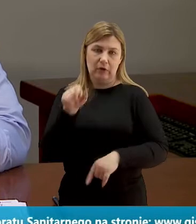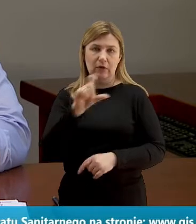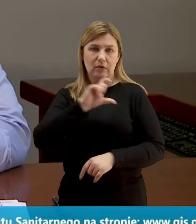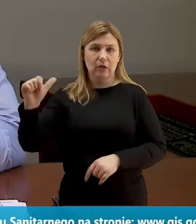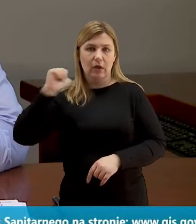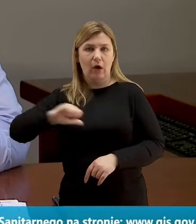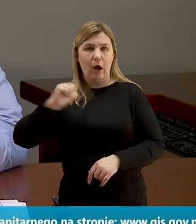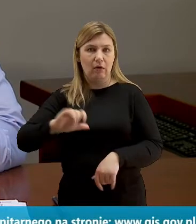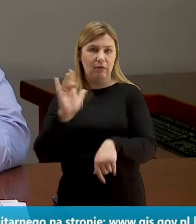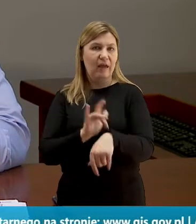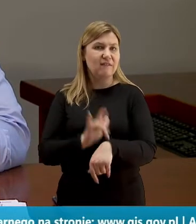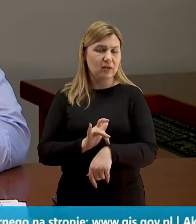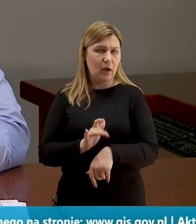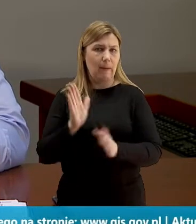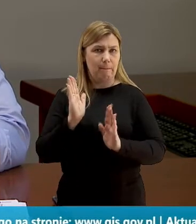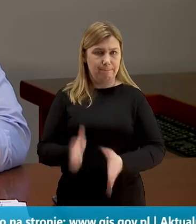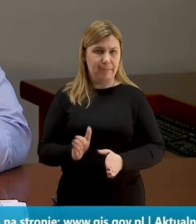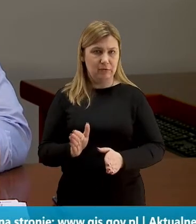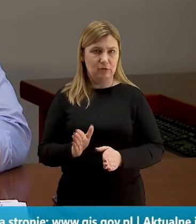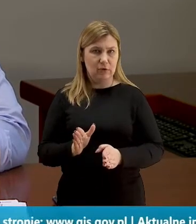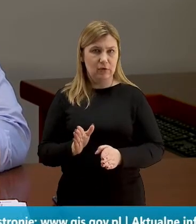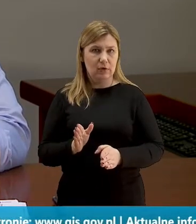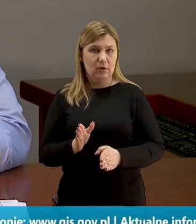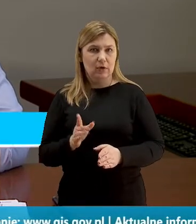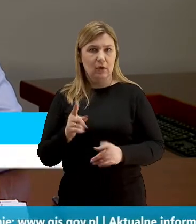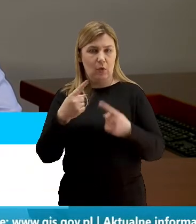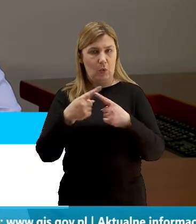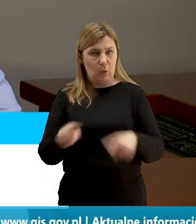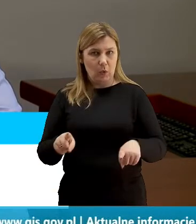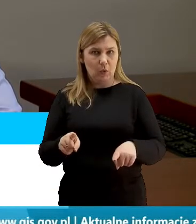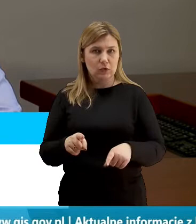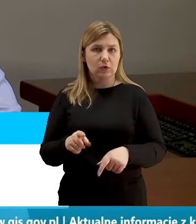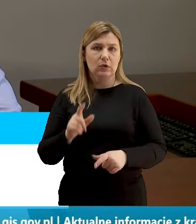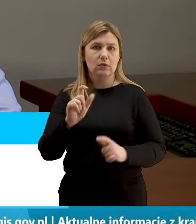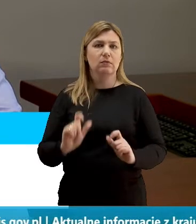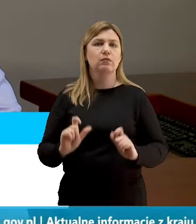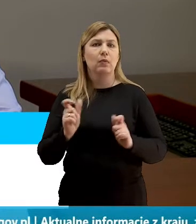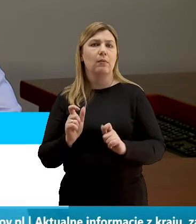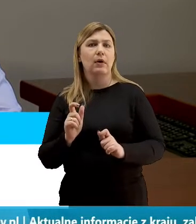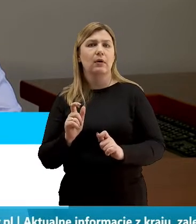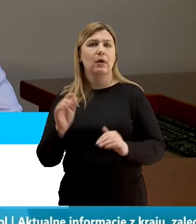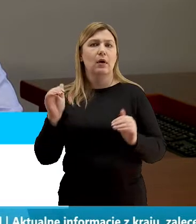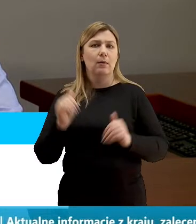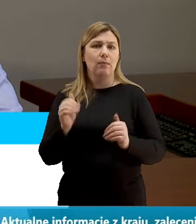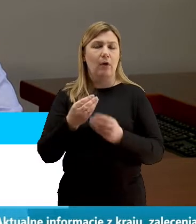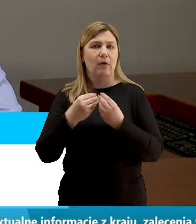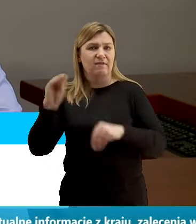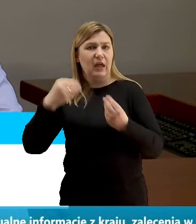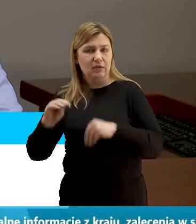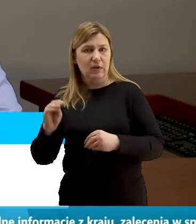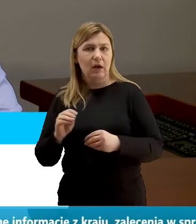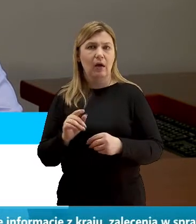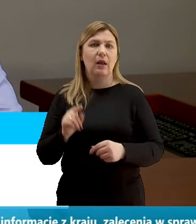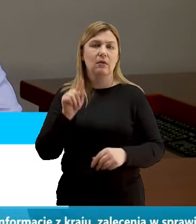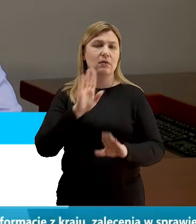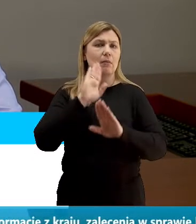będzie z czasem coraz krótszy, mimo że tych przypadków może być więcej. Ale to też pozwoli nam